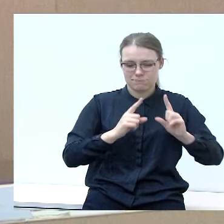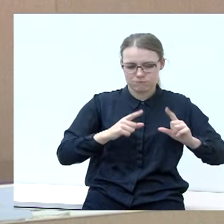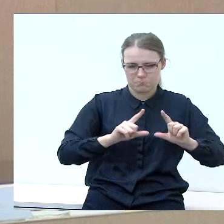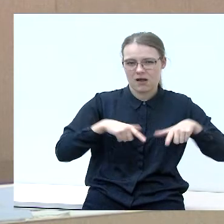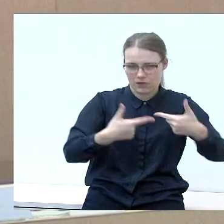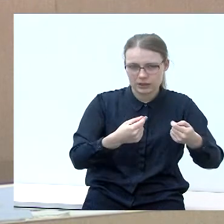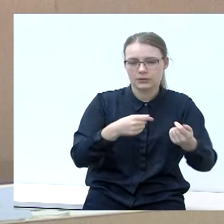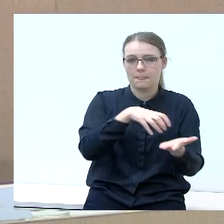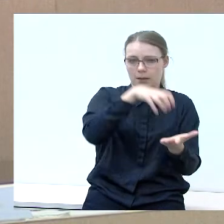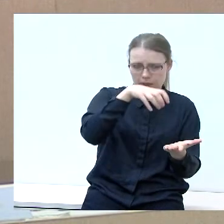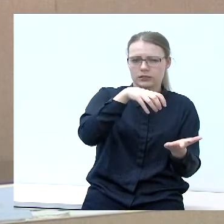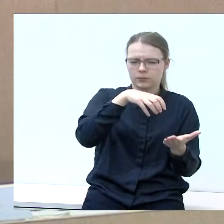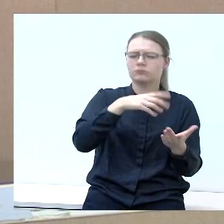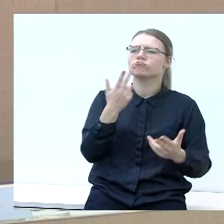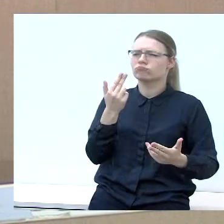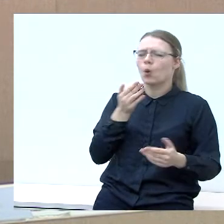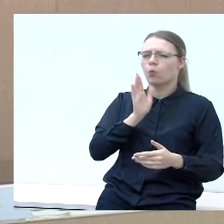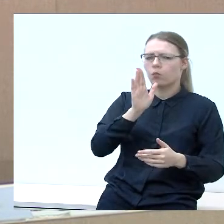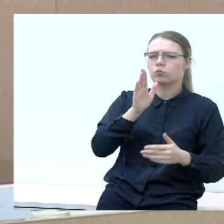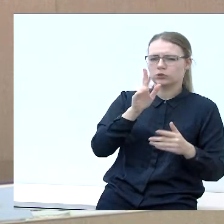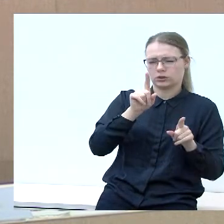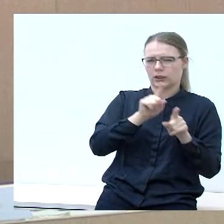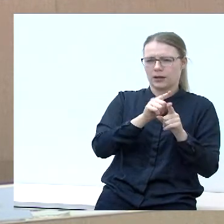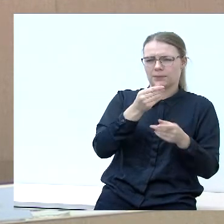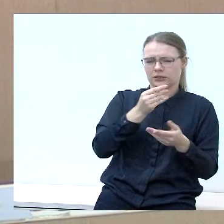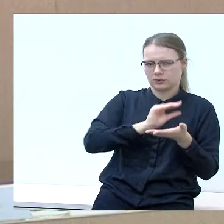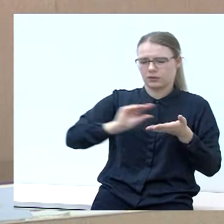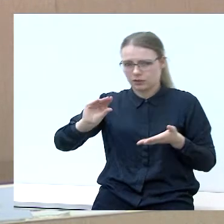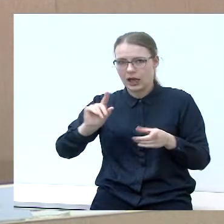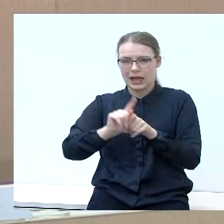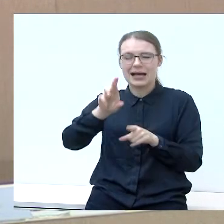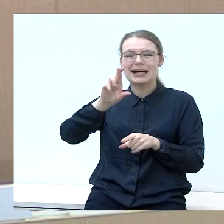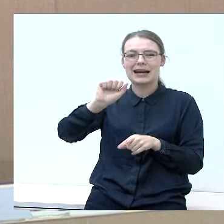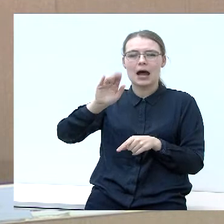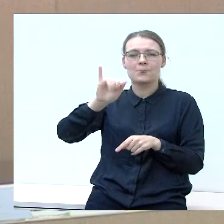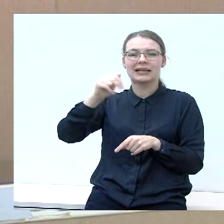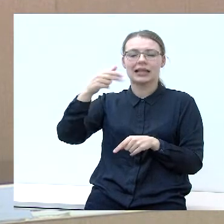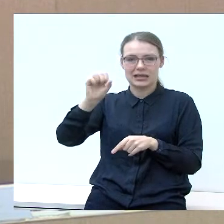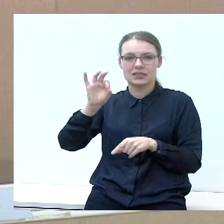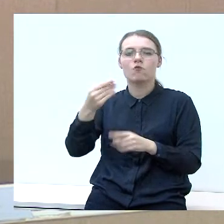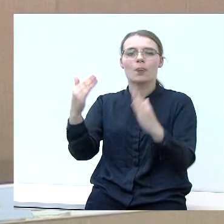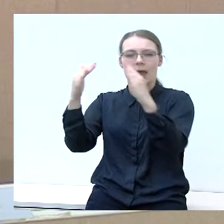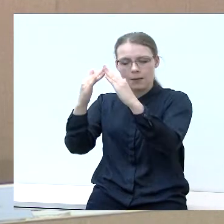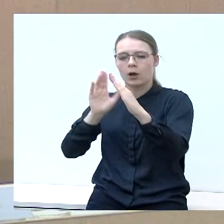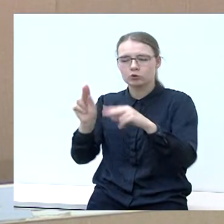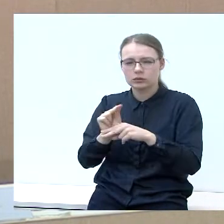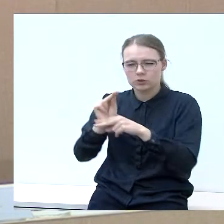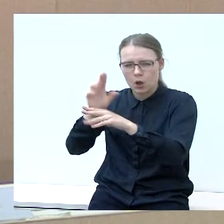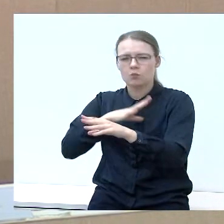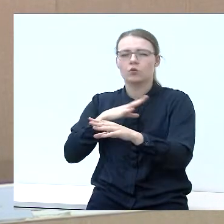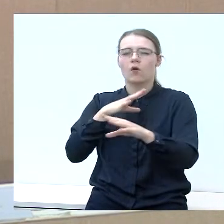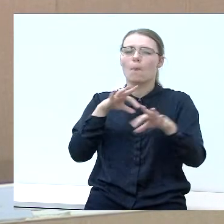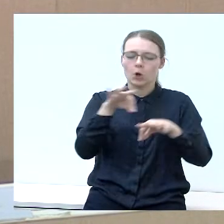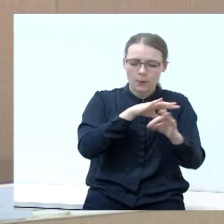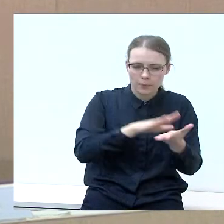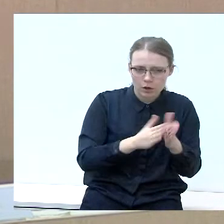įsipareigojęs skirti lėšas Rabino namų rekonstrukcijai. Buvo pareinti trys projektai, tiek aklektinės